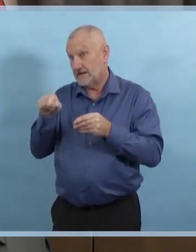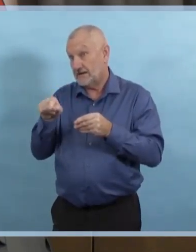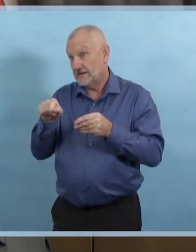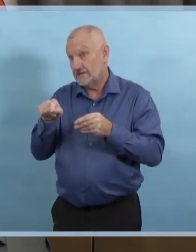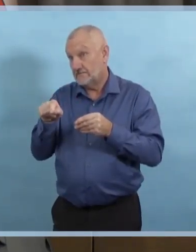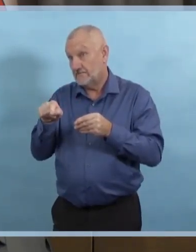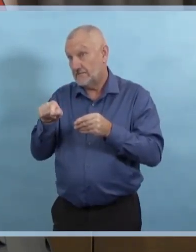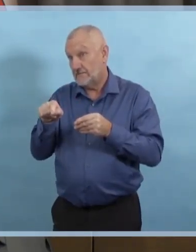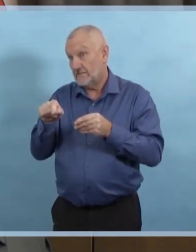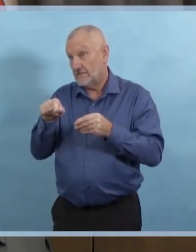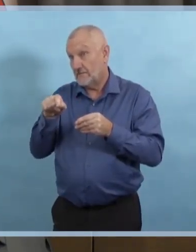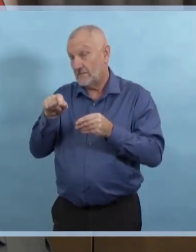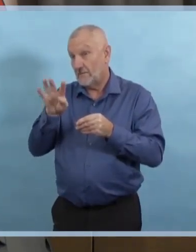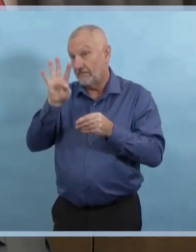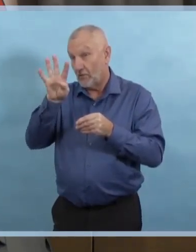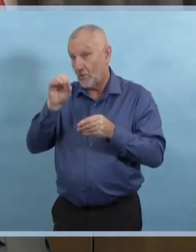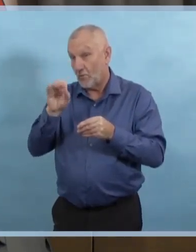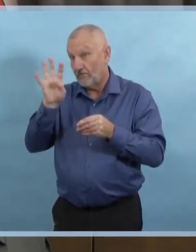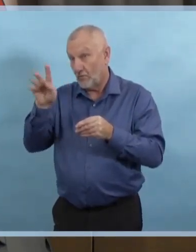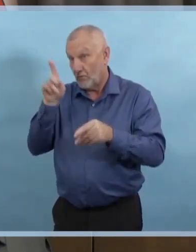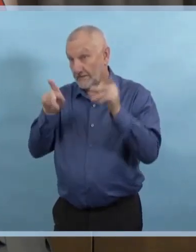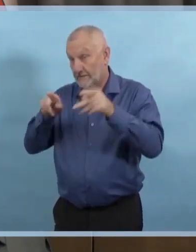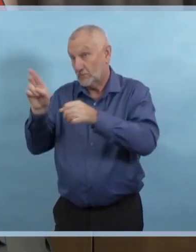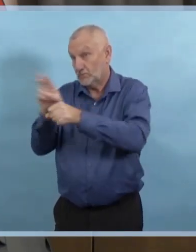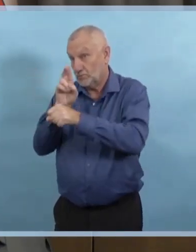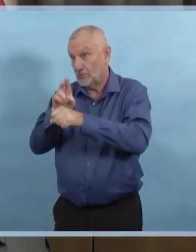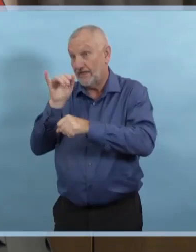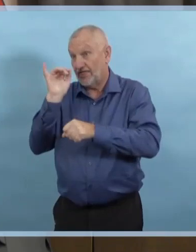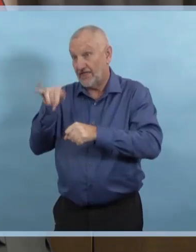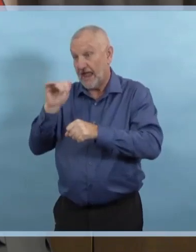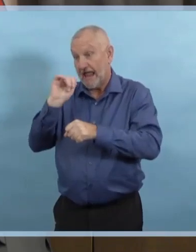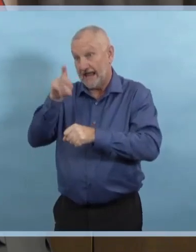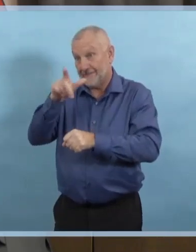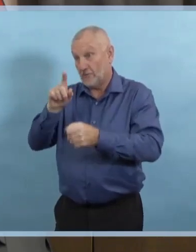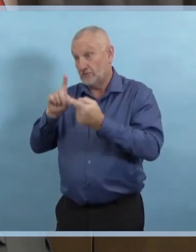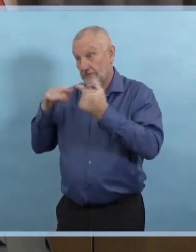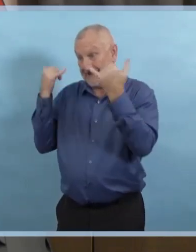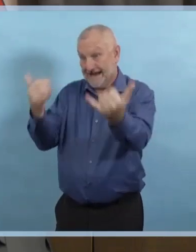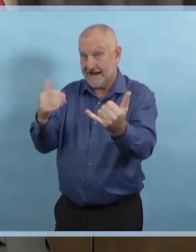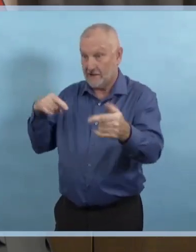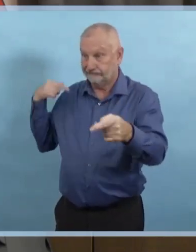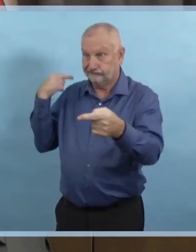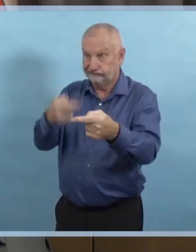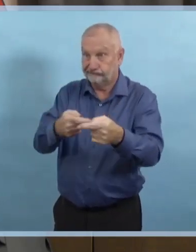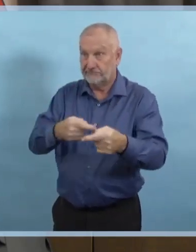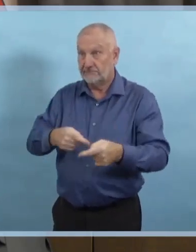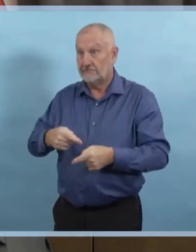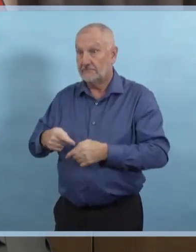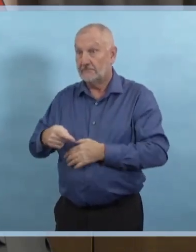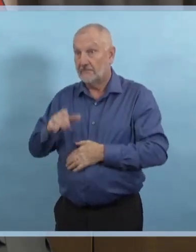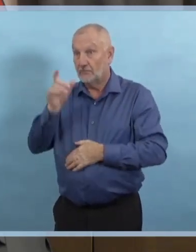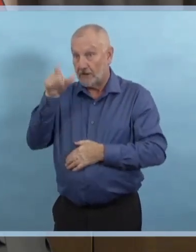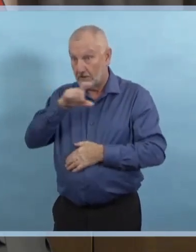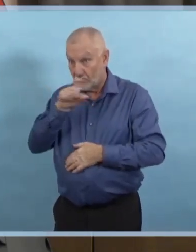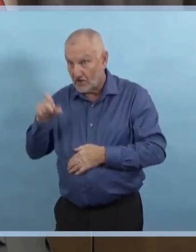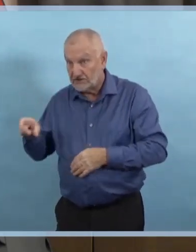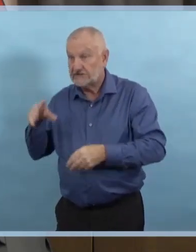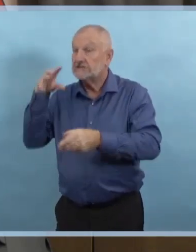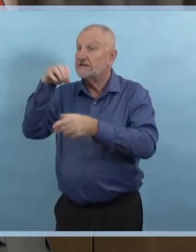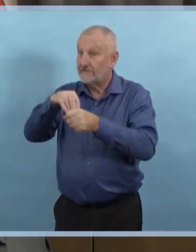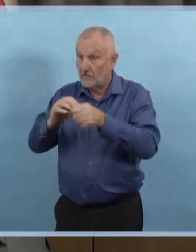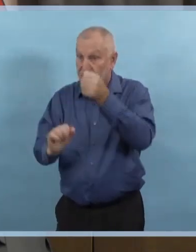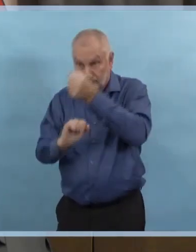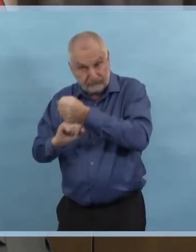au soutien des efforts d'isolement partout au Manitoba. Du personnel additionnel a été embauché ou